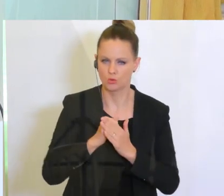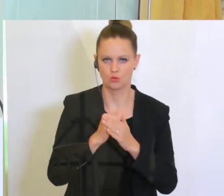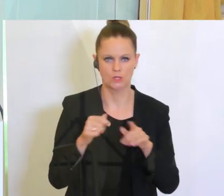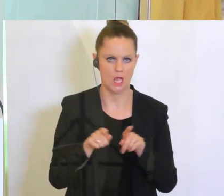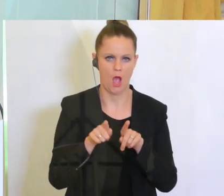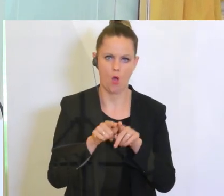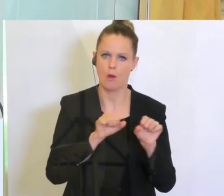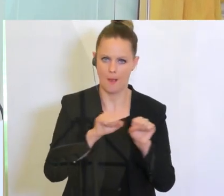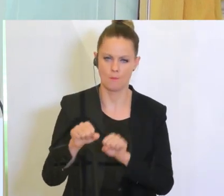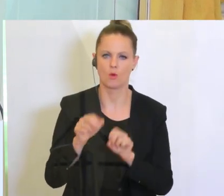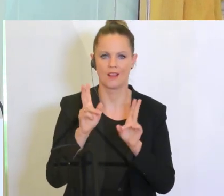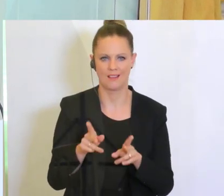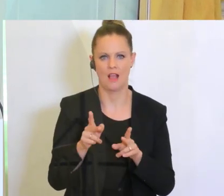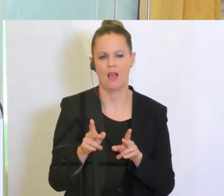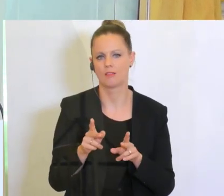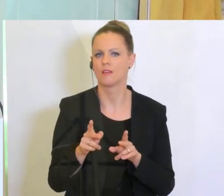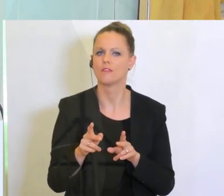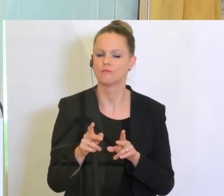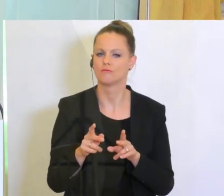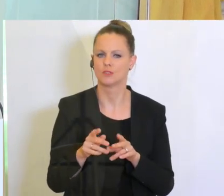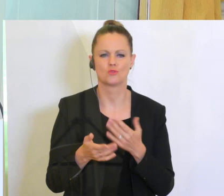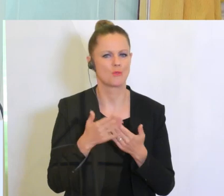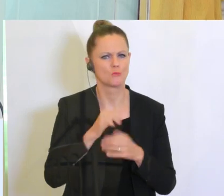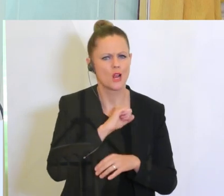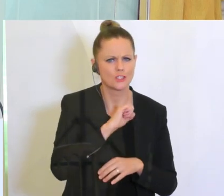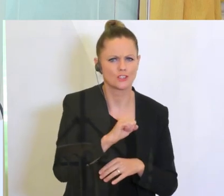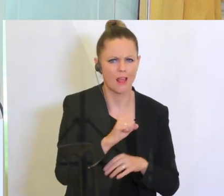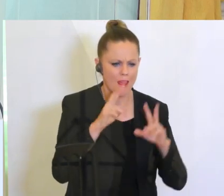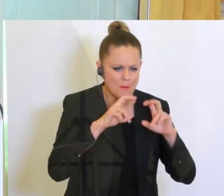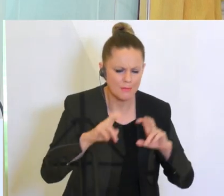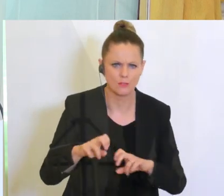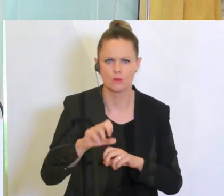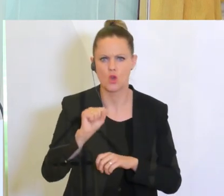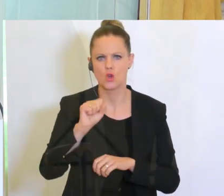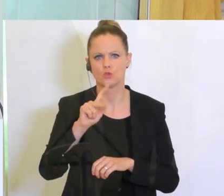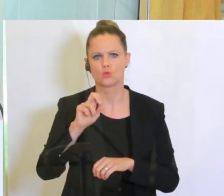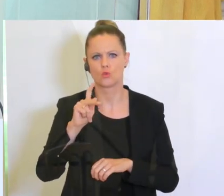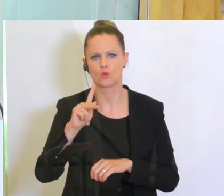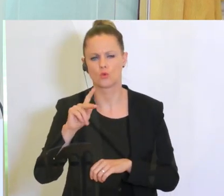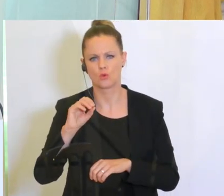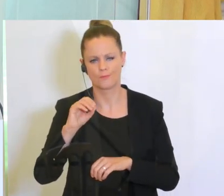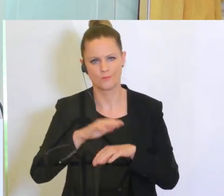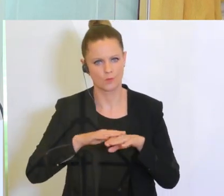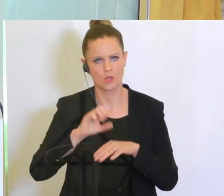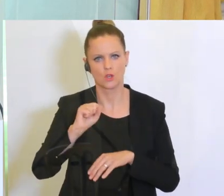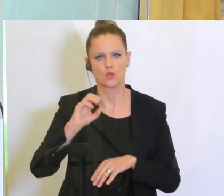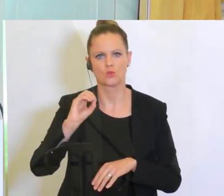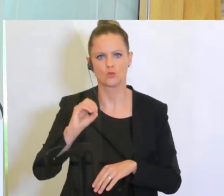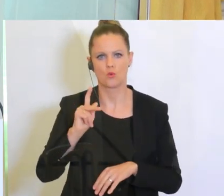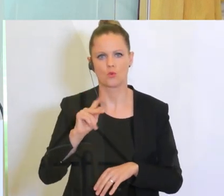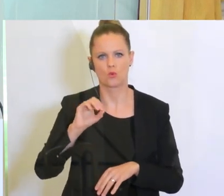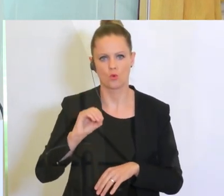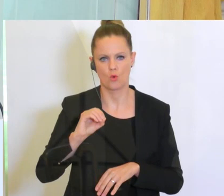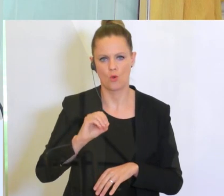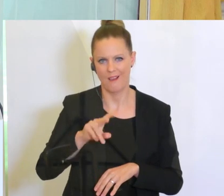nun möglich sein wird, dass man, ob schnell ermittelt, Soko-Kiez, Donau, Österreich Tatorte auch